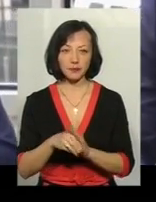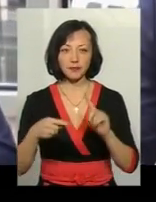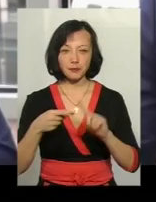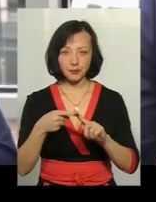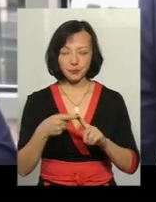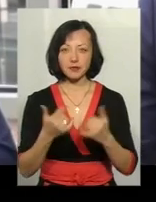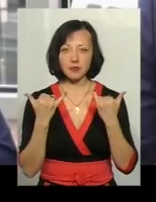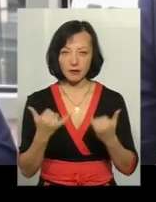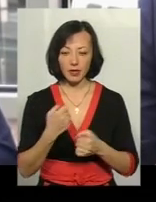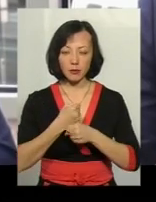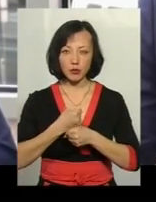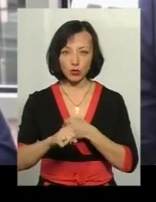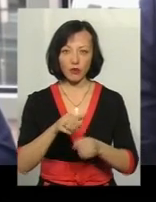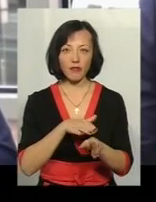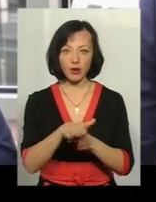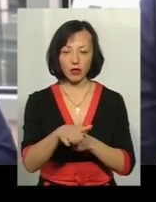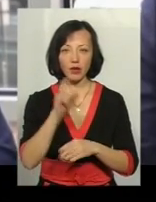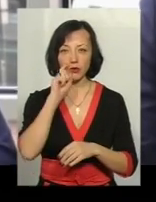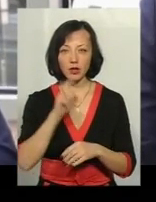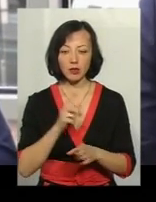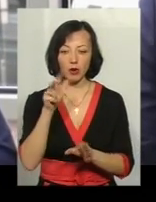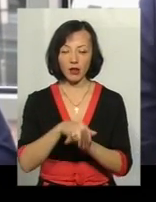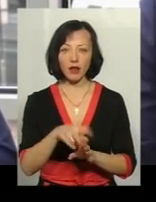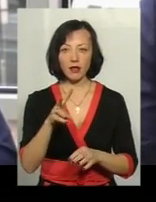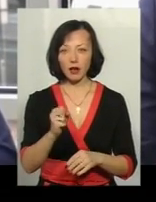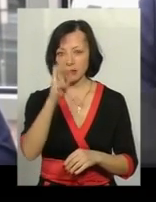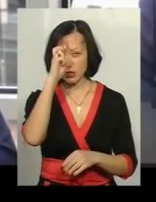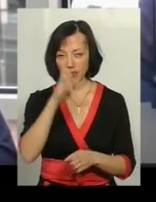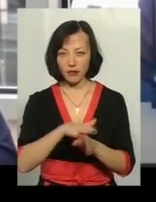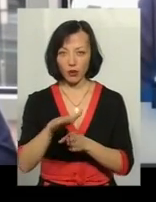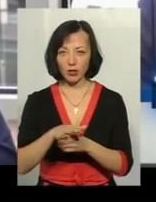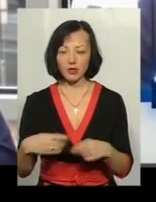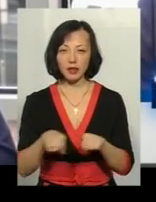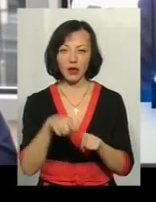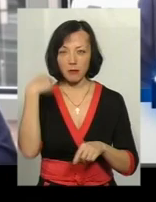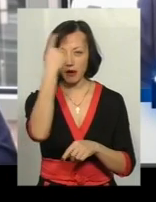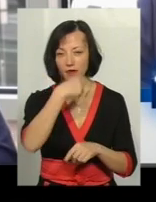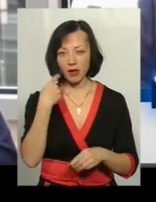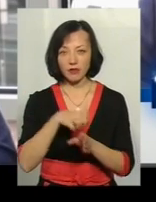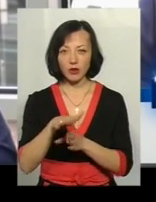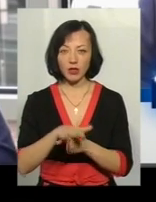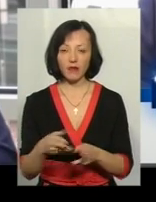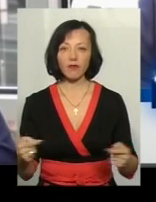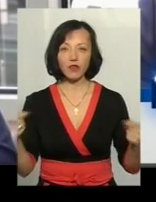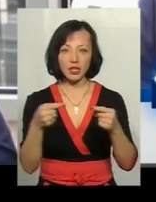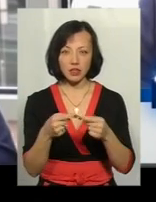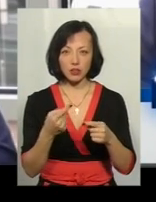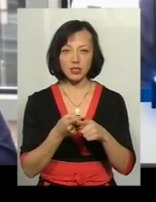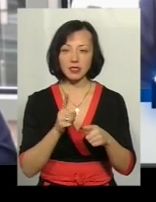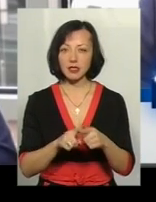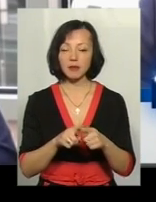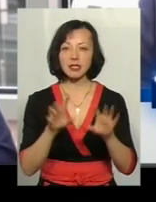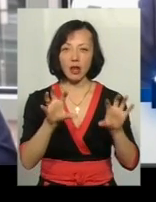відтепер примусове виконання в Україні покладається як на державних виконавців, так і приватних виконавців. Визначено цими